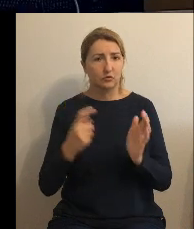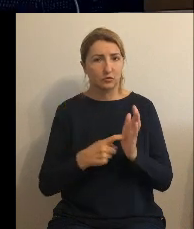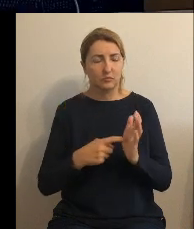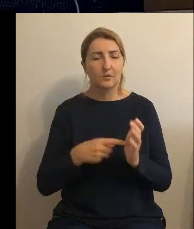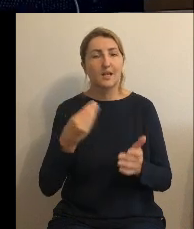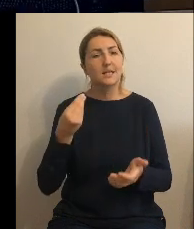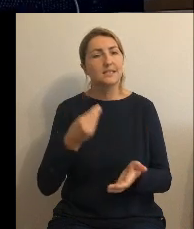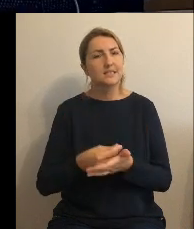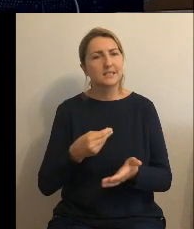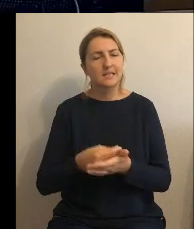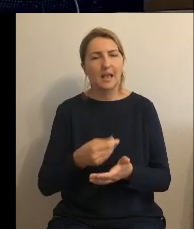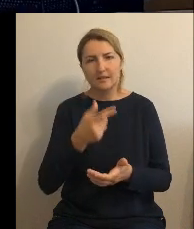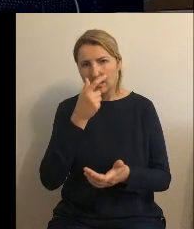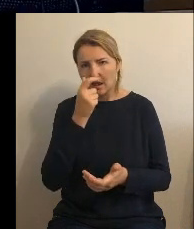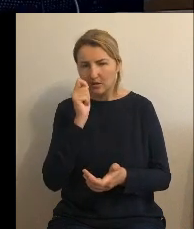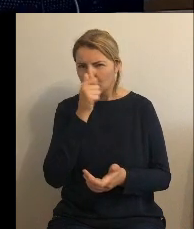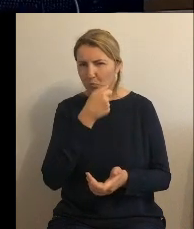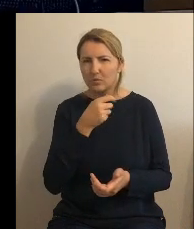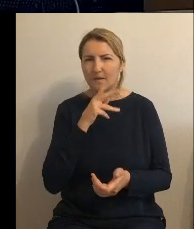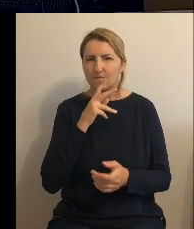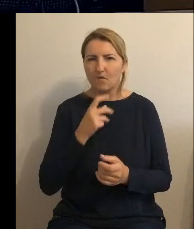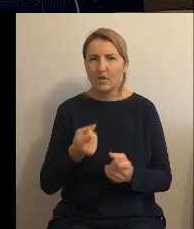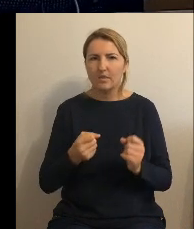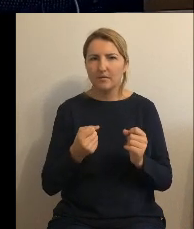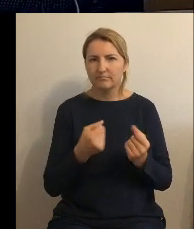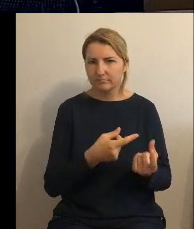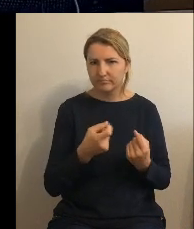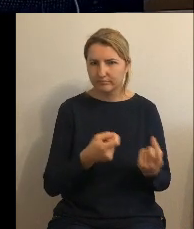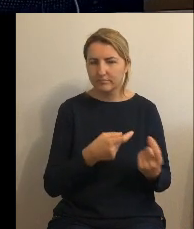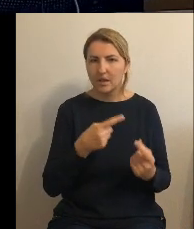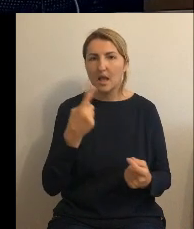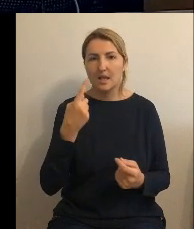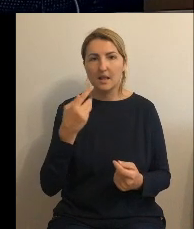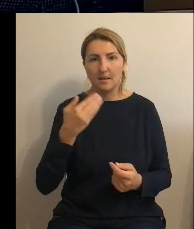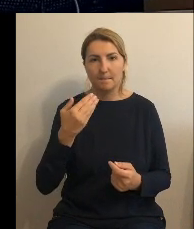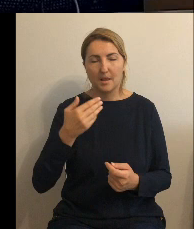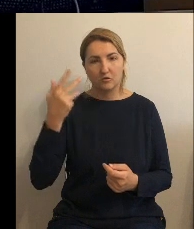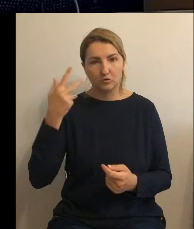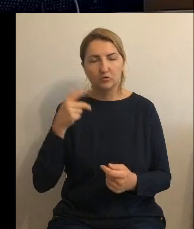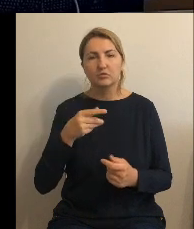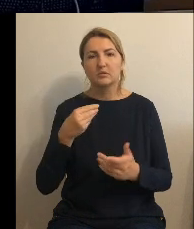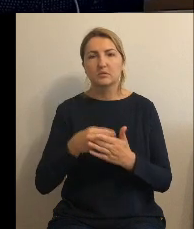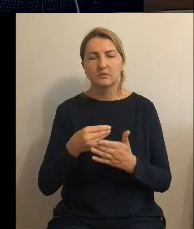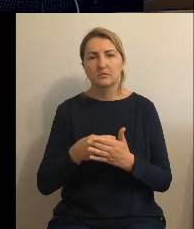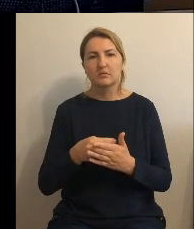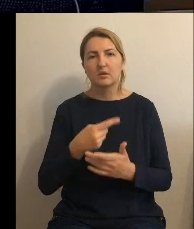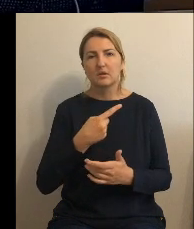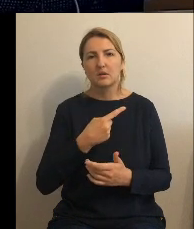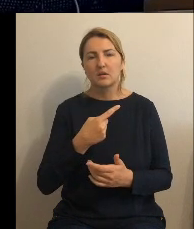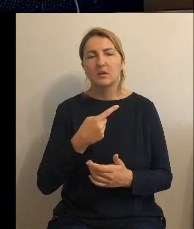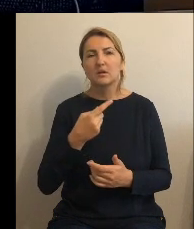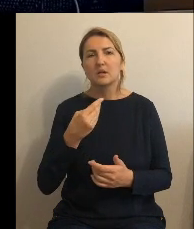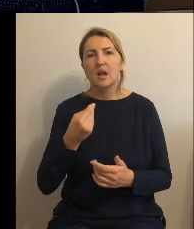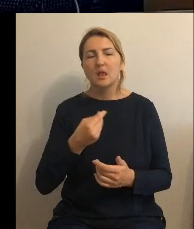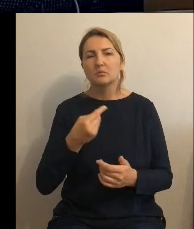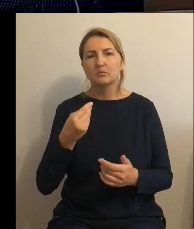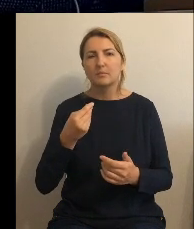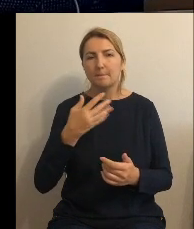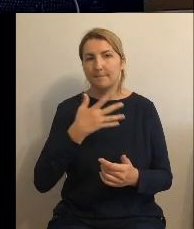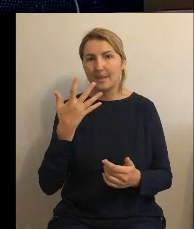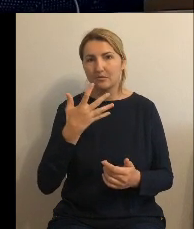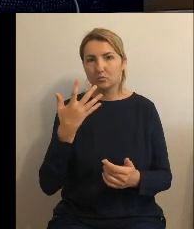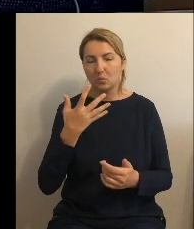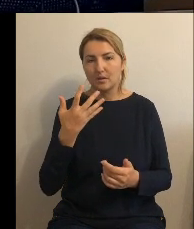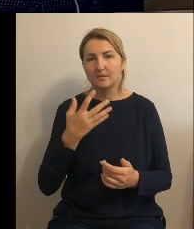cena za jeden metr sześcienny ścieków złotych za metr sześcienny 5 złotych to jest w okresie od 1 do 12